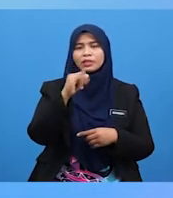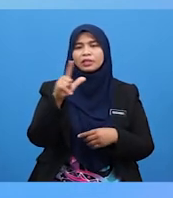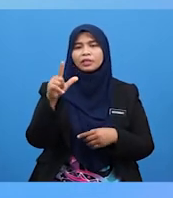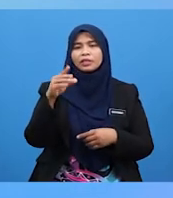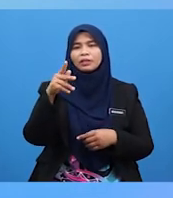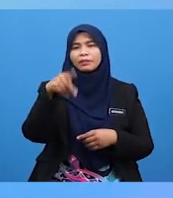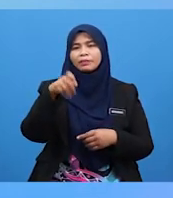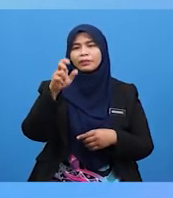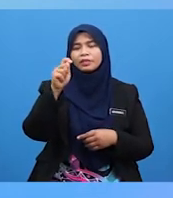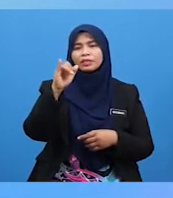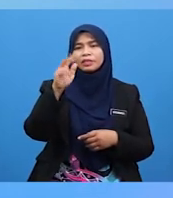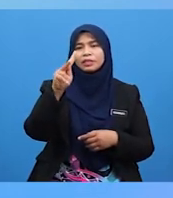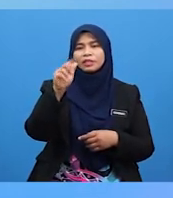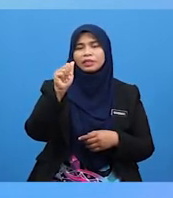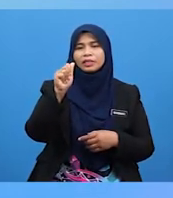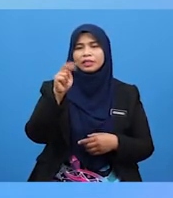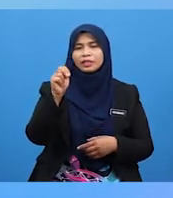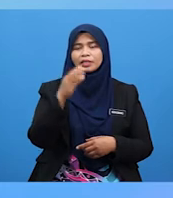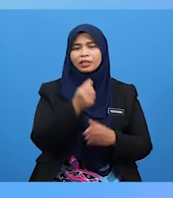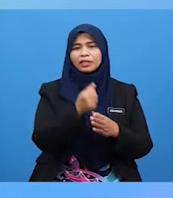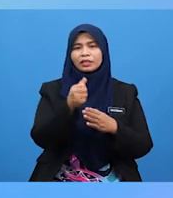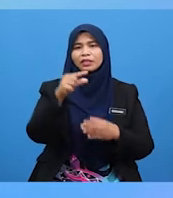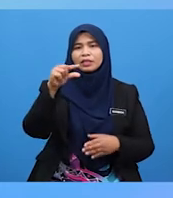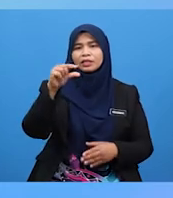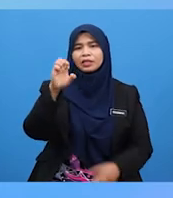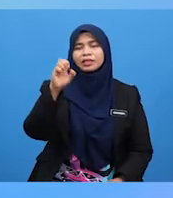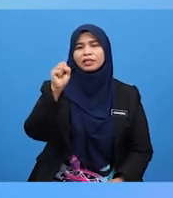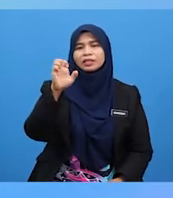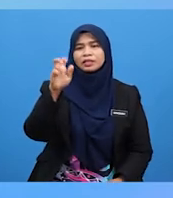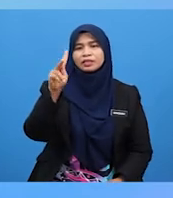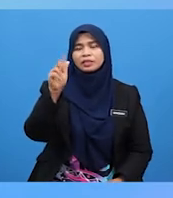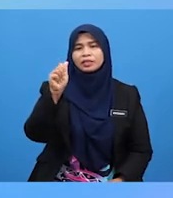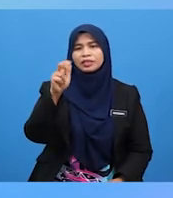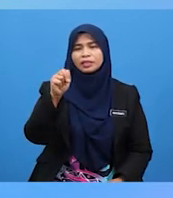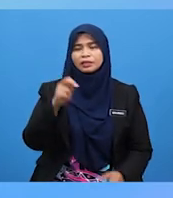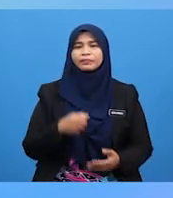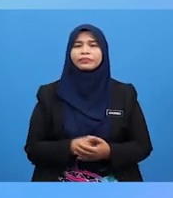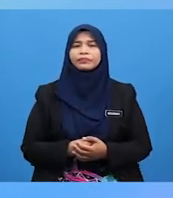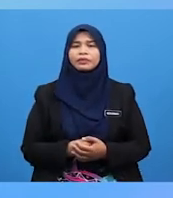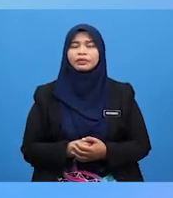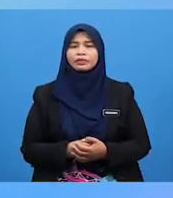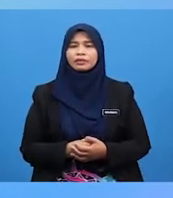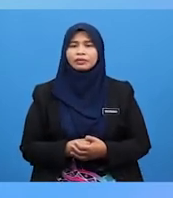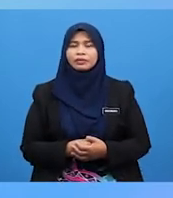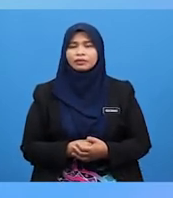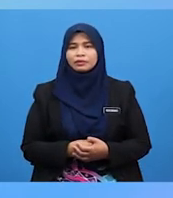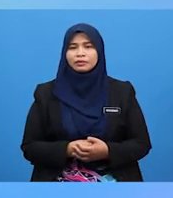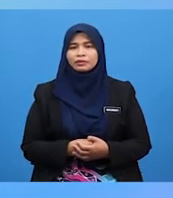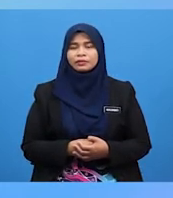Petikan Atau Gesekan Masih Ada lagi Dua cara Bunyi Yang Dihasilkan